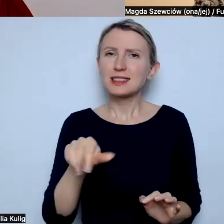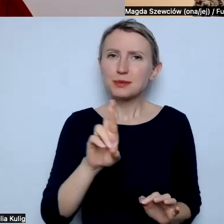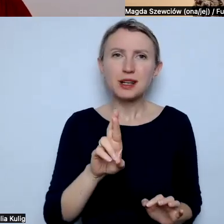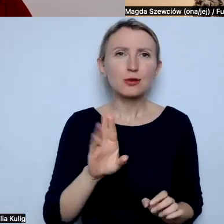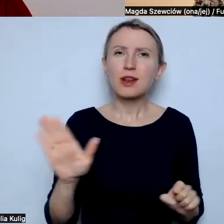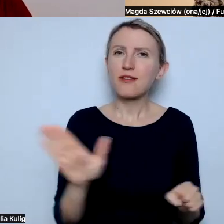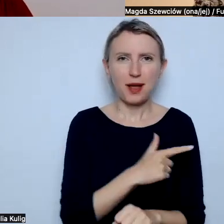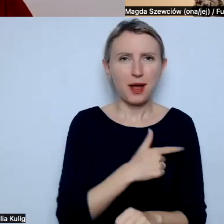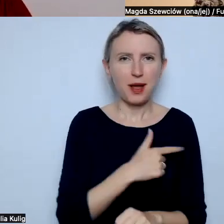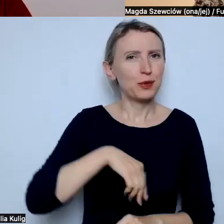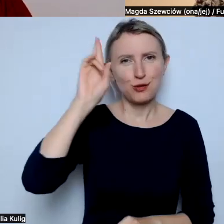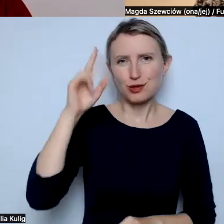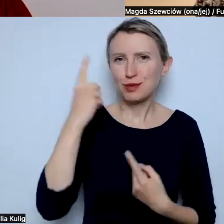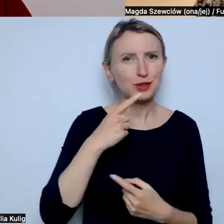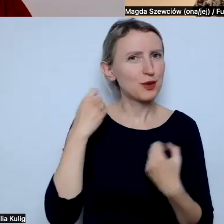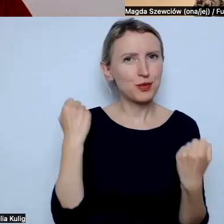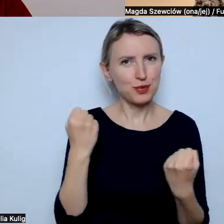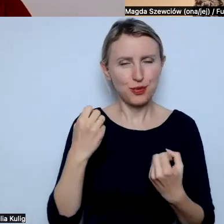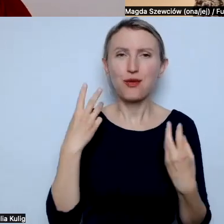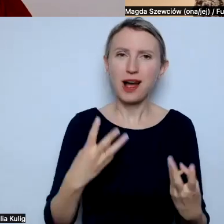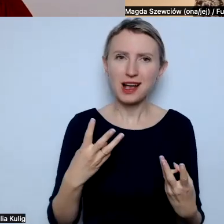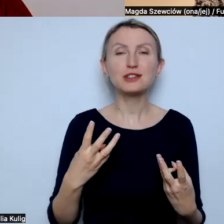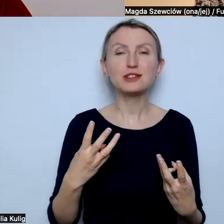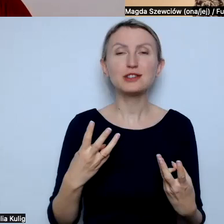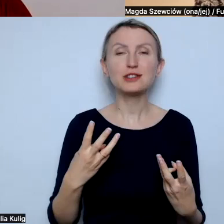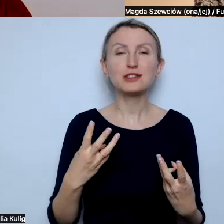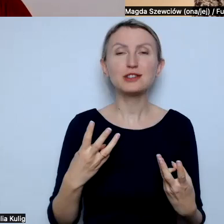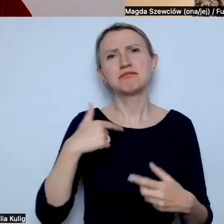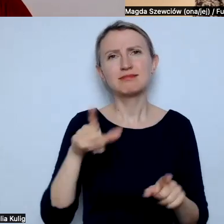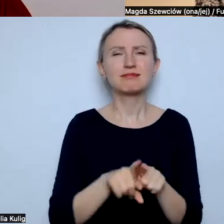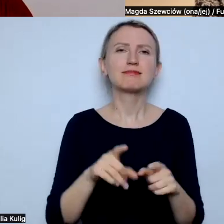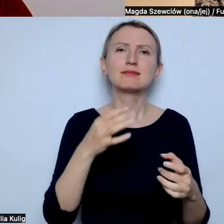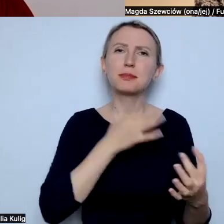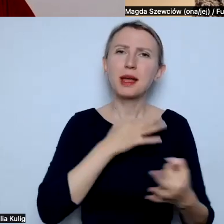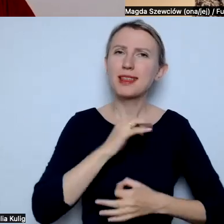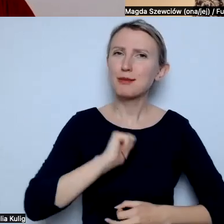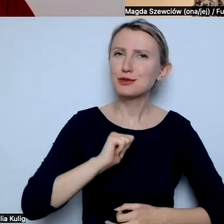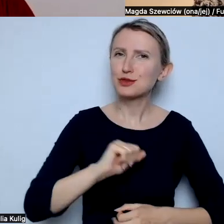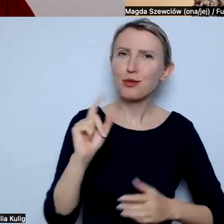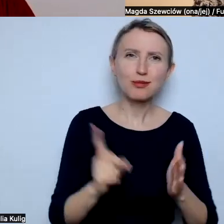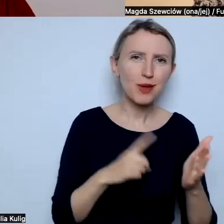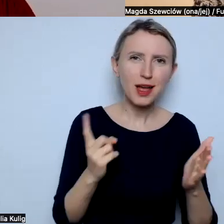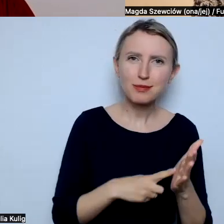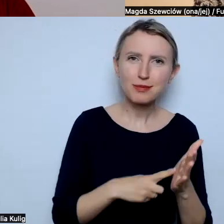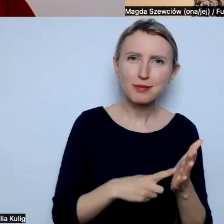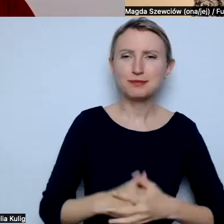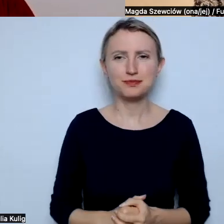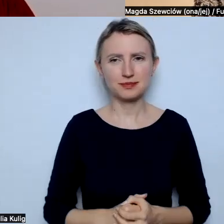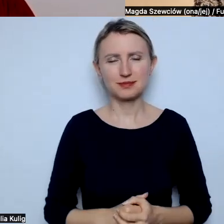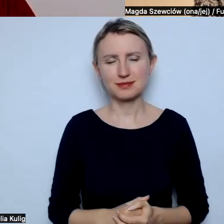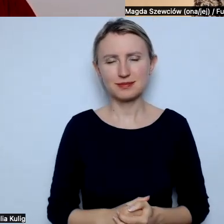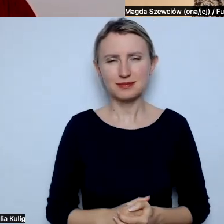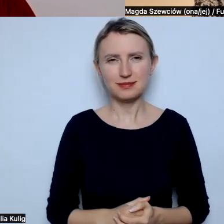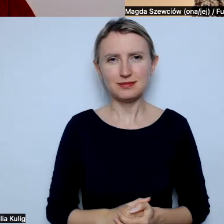rozumiem. Uważam, że jest ekstremalnie ważne. Sama właśnie zadaję je sobie non stop. Ale w tym